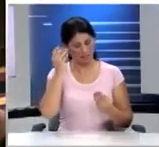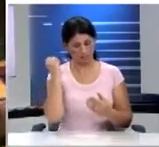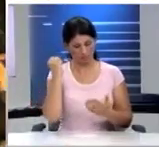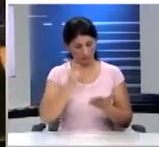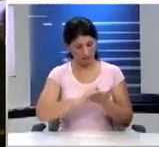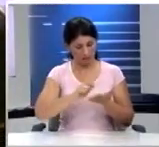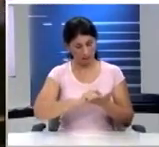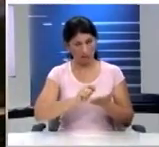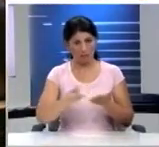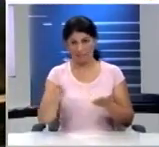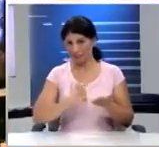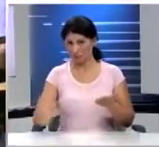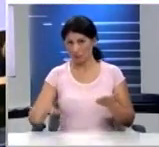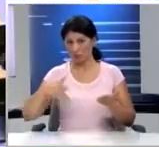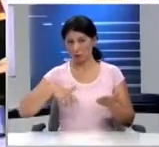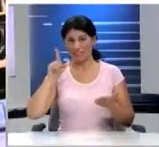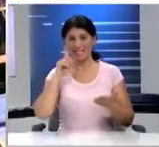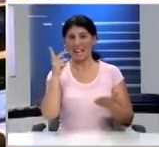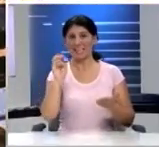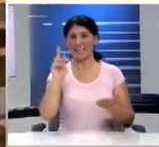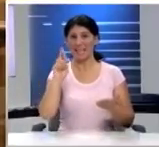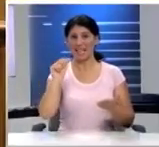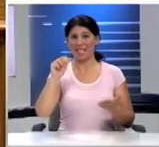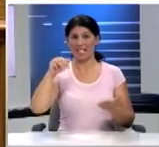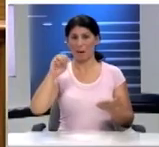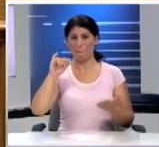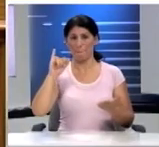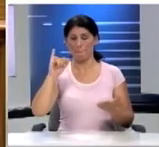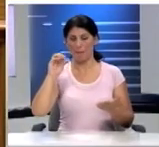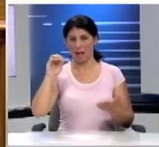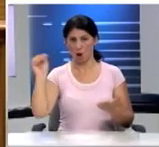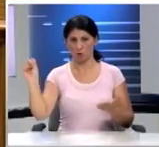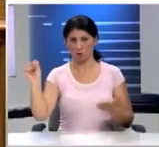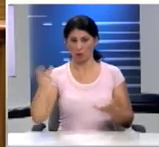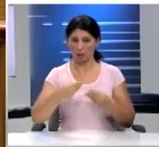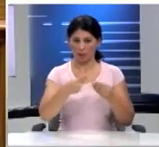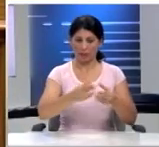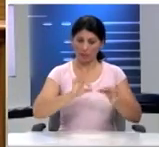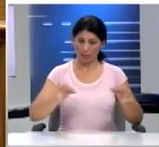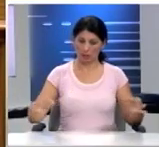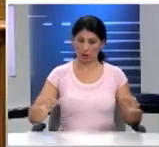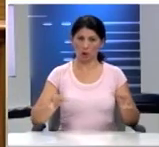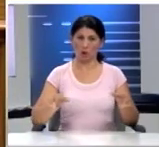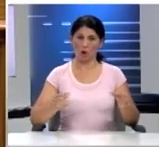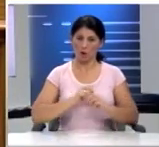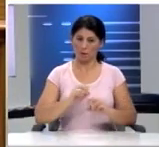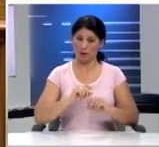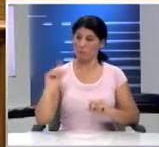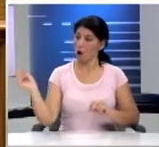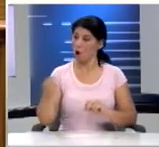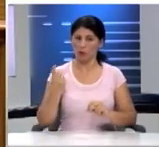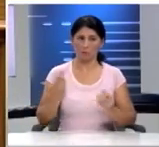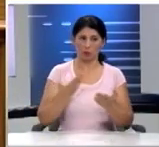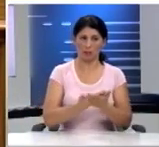σας διαβεβαιώ ότι η Υπουργός μας η κυρία Κεραμέως θα δεχτεί αύριο ένα αναλυτικό ενημερωτικό μόλις τις προτάσεις τις οποίες παρουσιάσατε